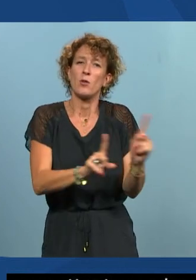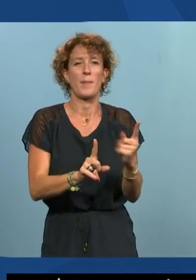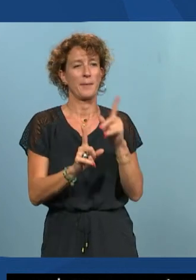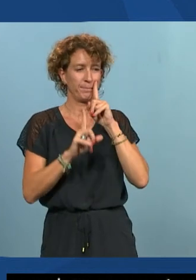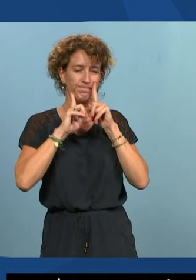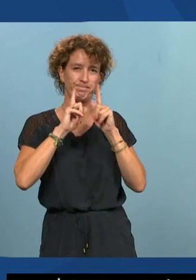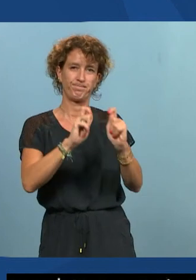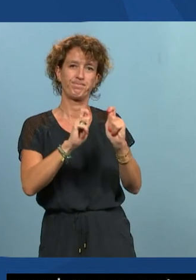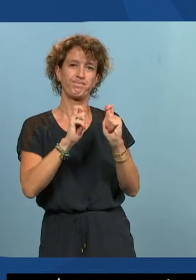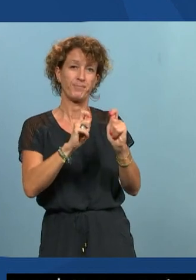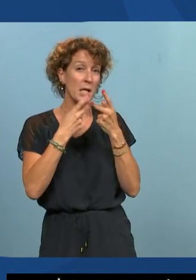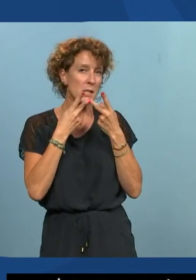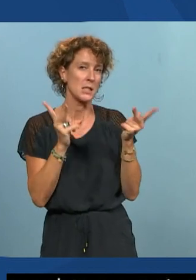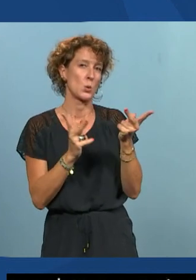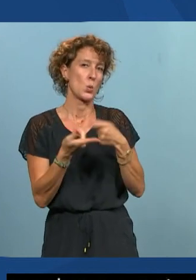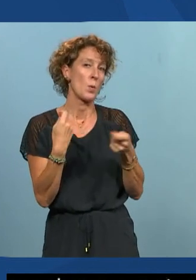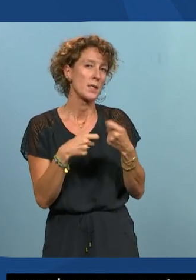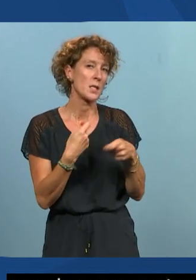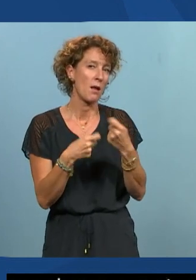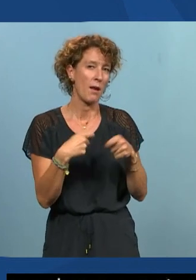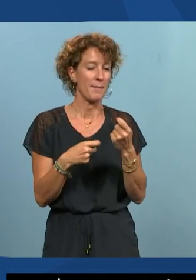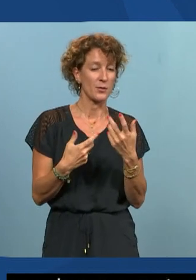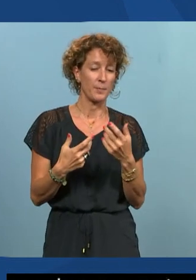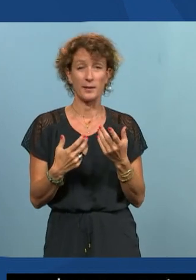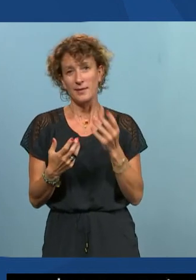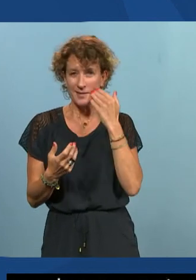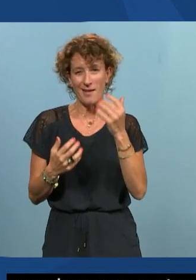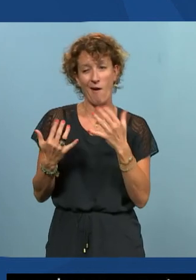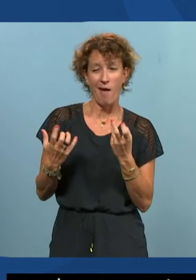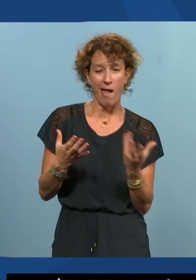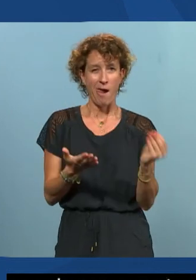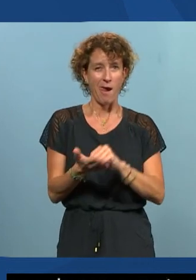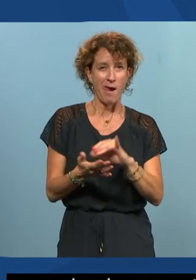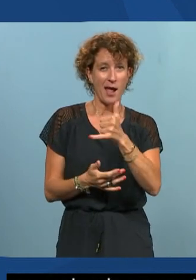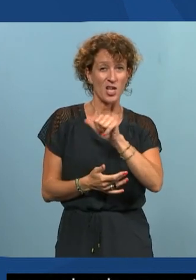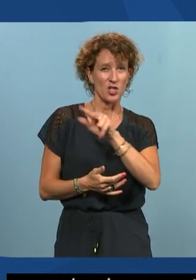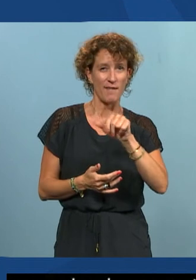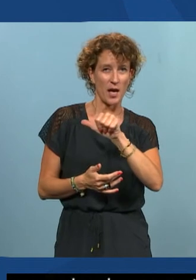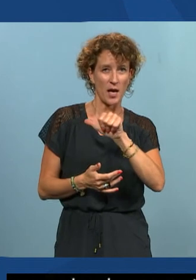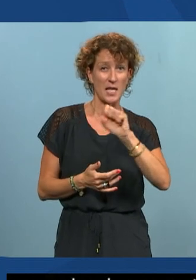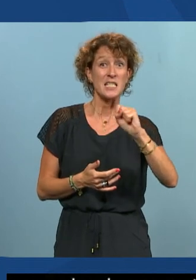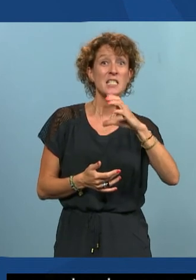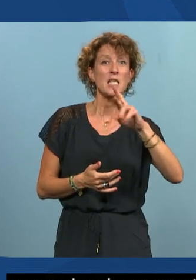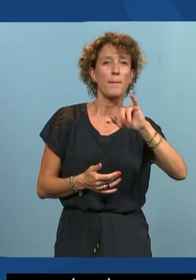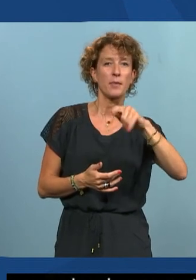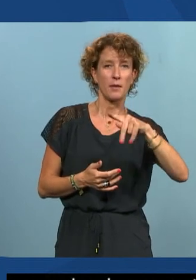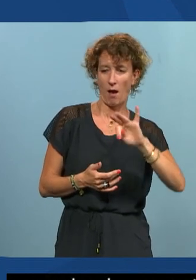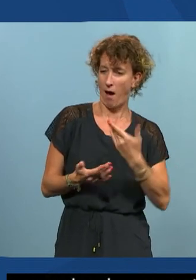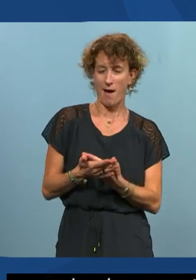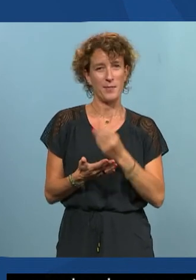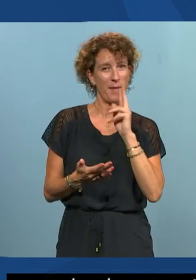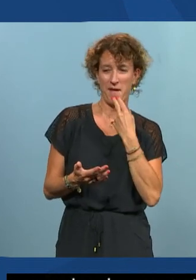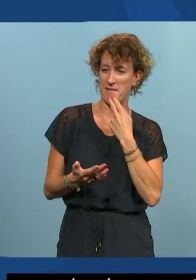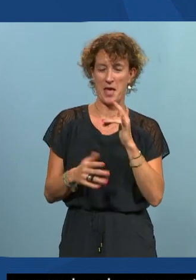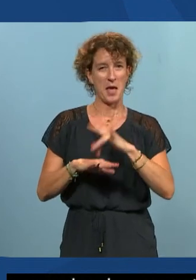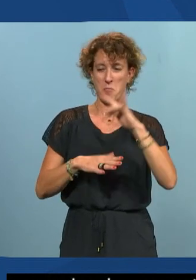discours commerciaux parce que la tentation de pouvoir installer un petit javascript comme ça en quelques secondes et dire mon site est accessible oui